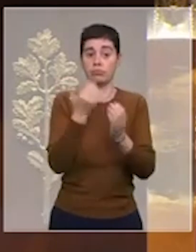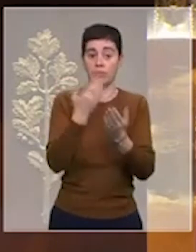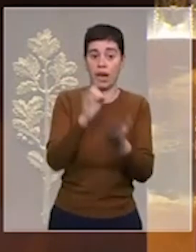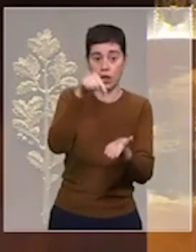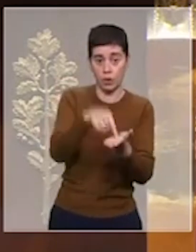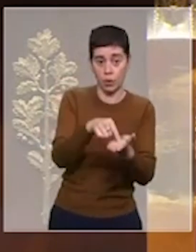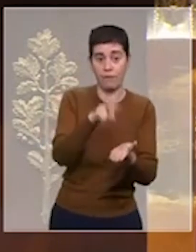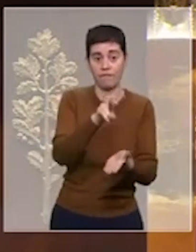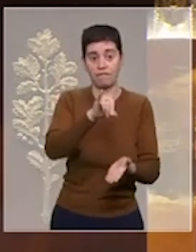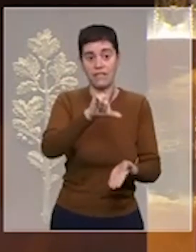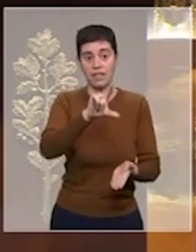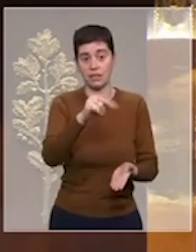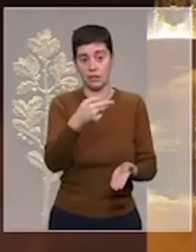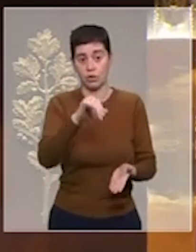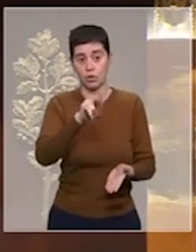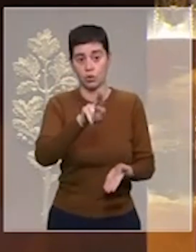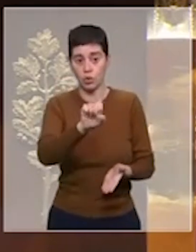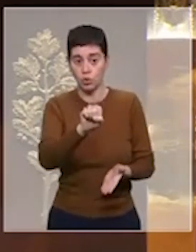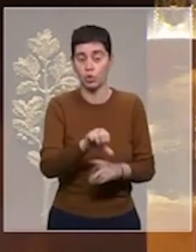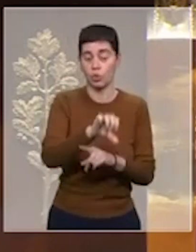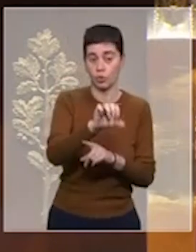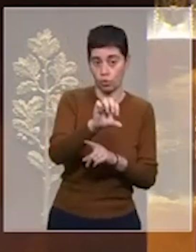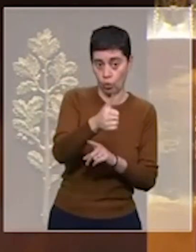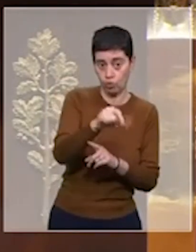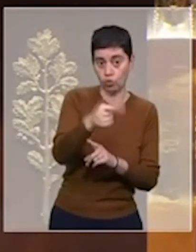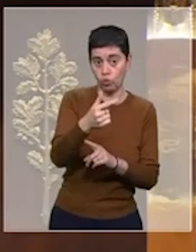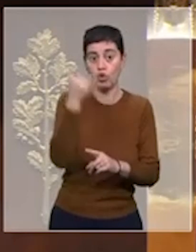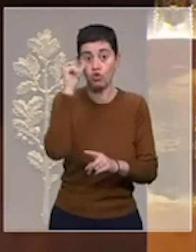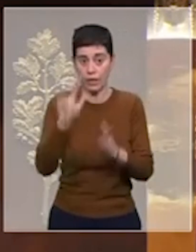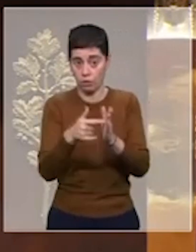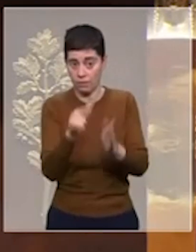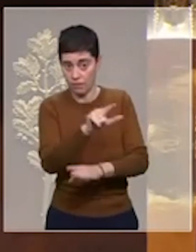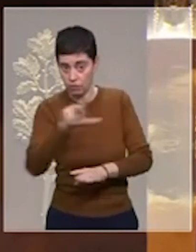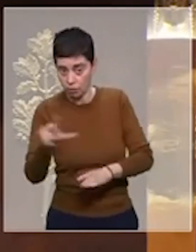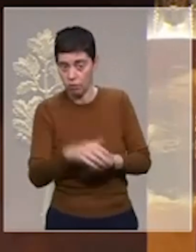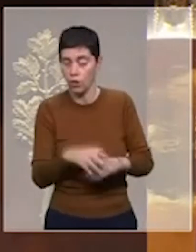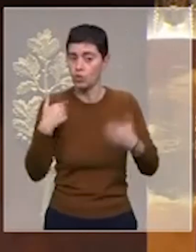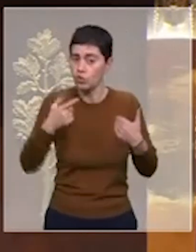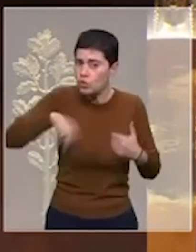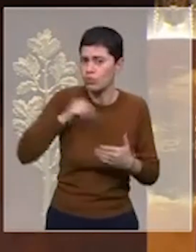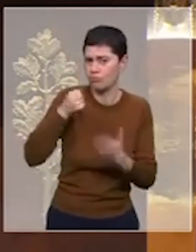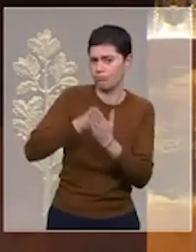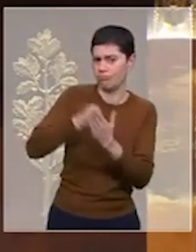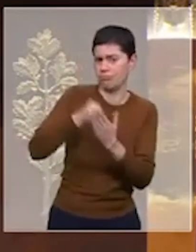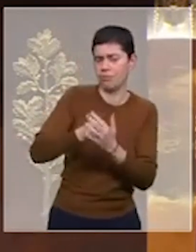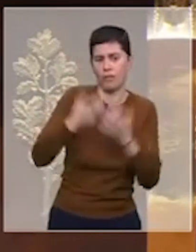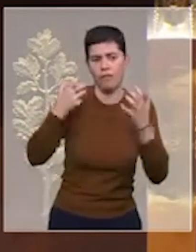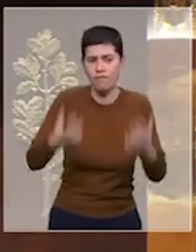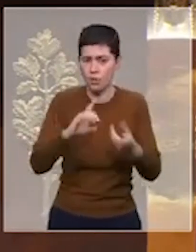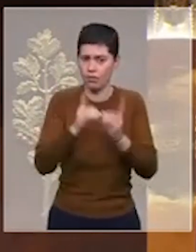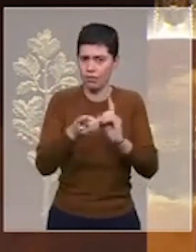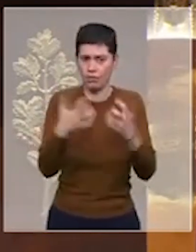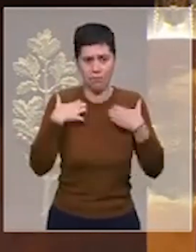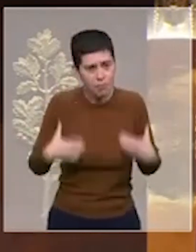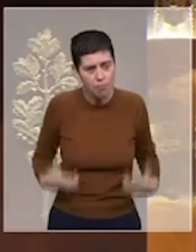11-12 juillet 23, car nous avons prouvé par notre lutte que nous pouvons et nous devons devenir membres